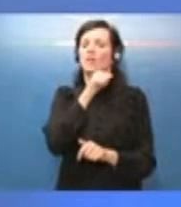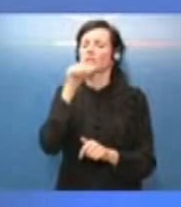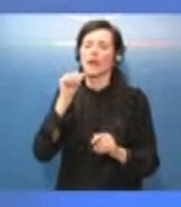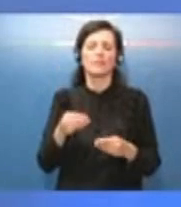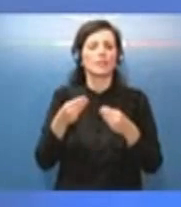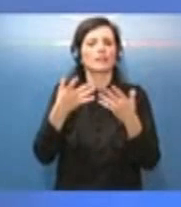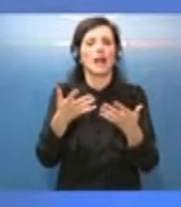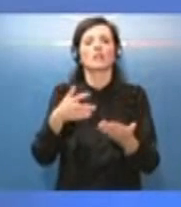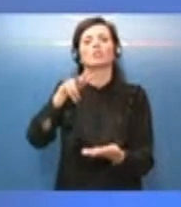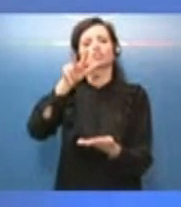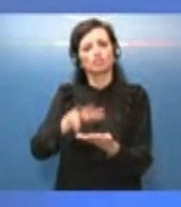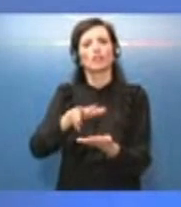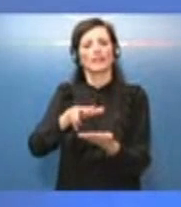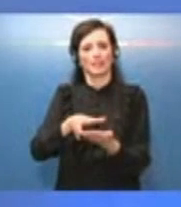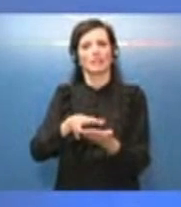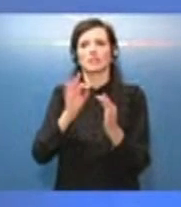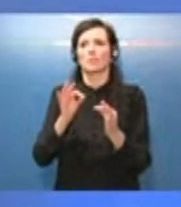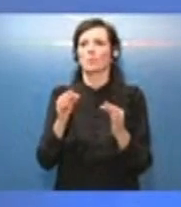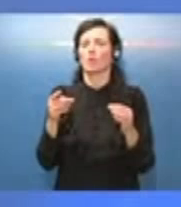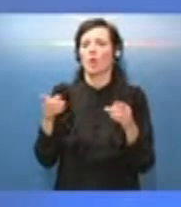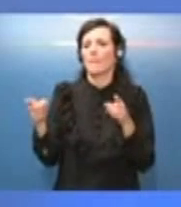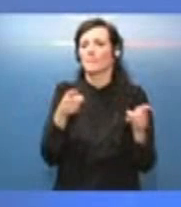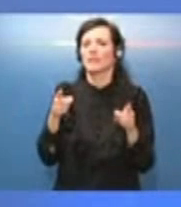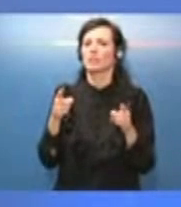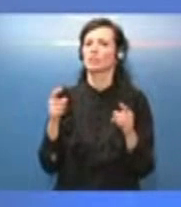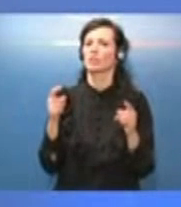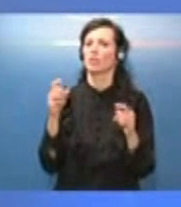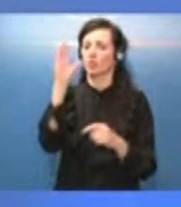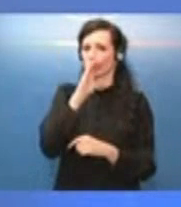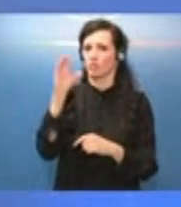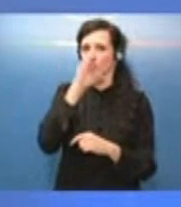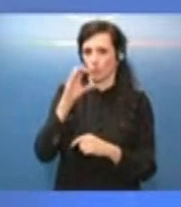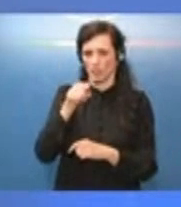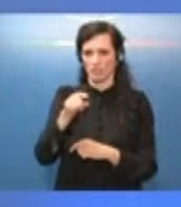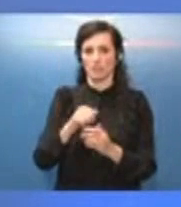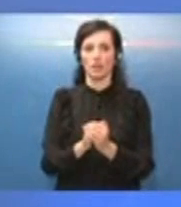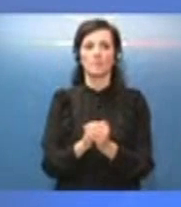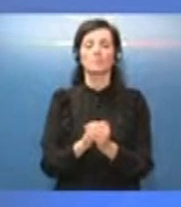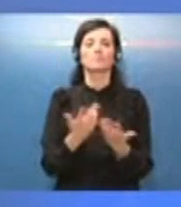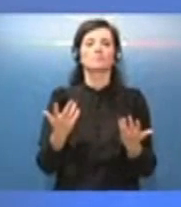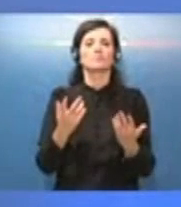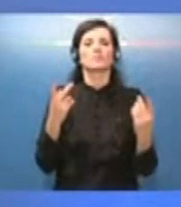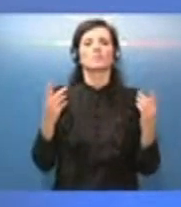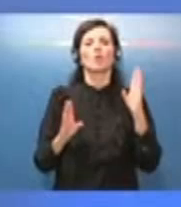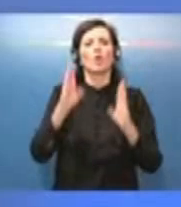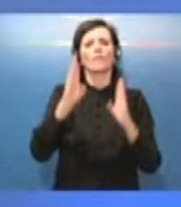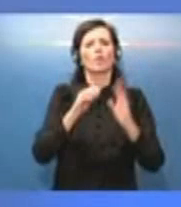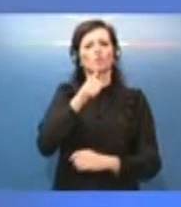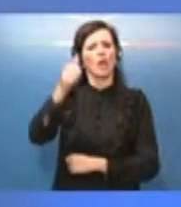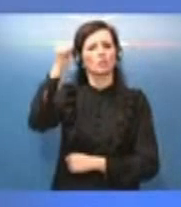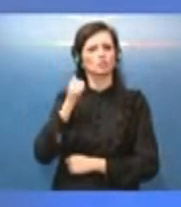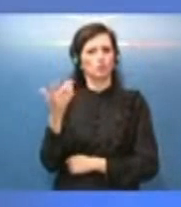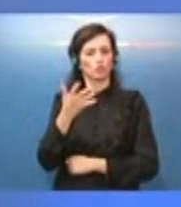stagione turistica. In altre parole, qual era l'alternativa allo scorso anno? Allo scorso anno si guardava il peggioramento